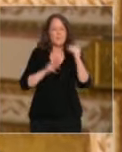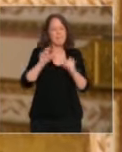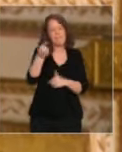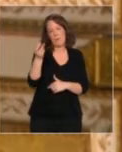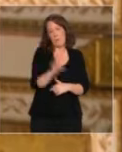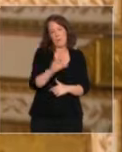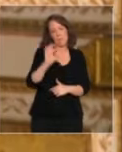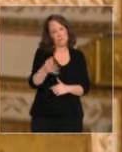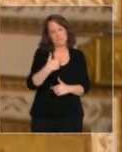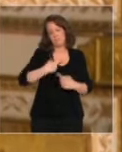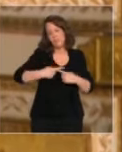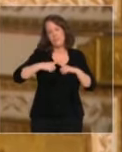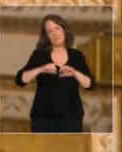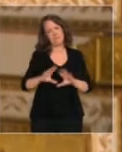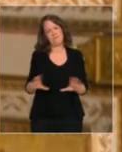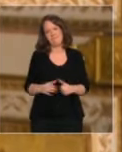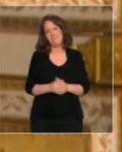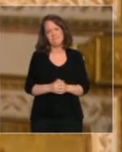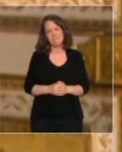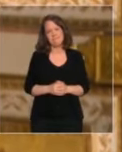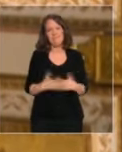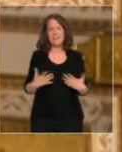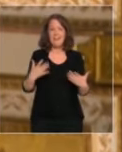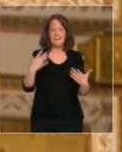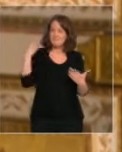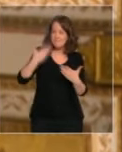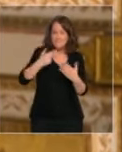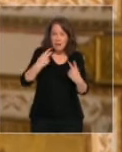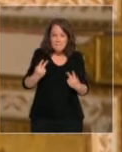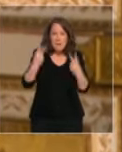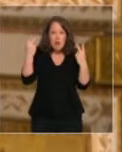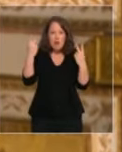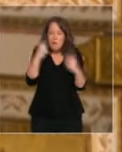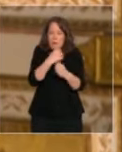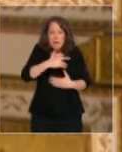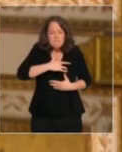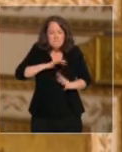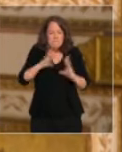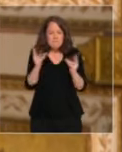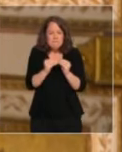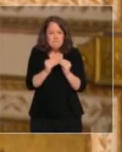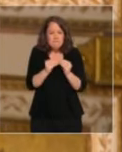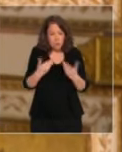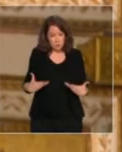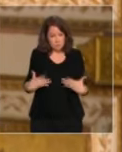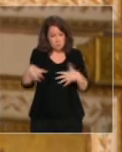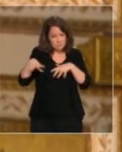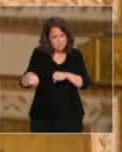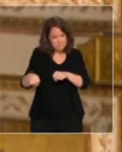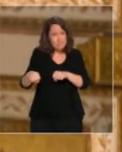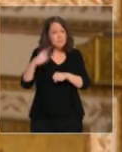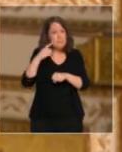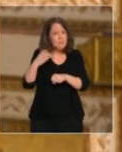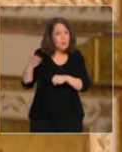Et les vertus qui aujourd'hui nous permettent de tenir seront celles qui nous aideront à bâtir l